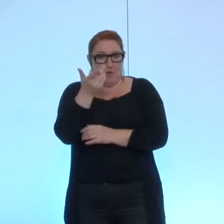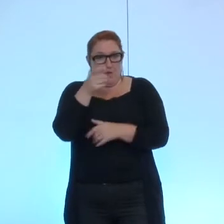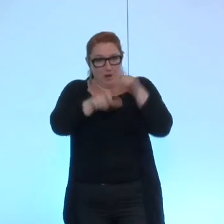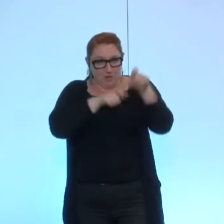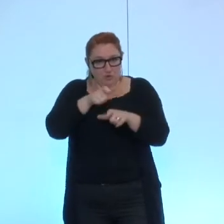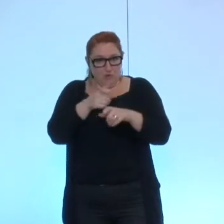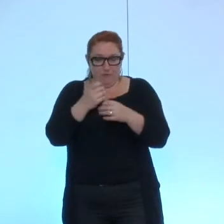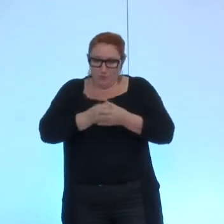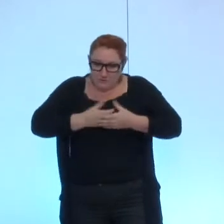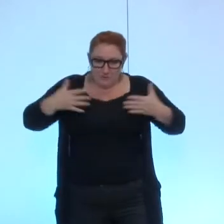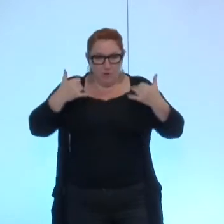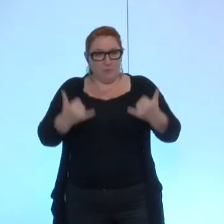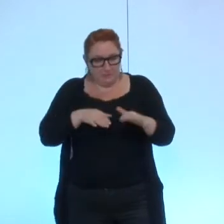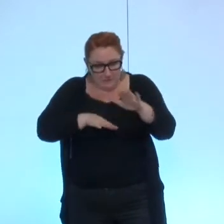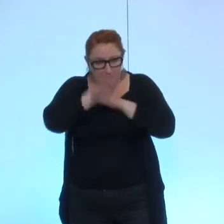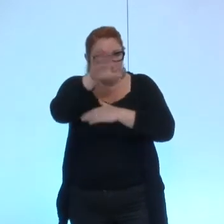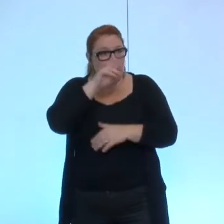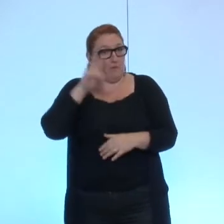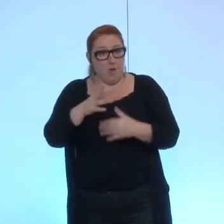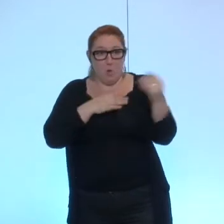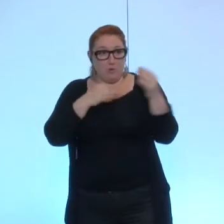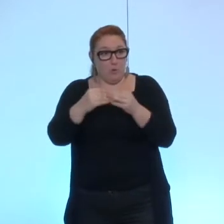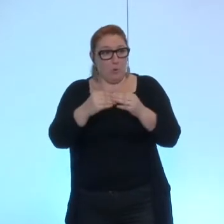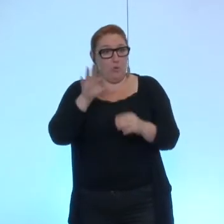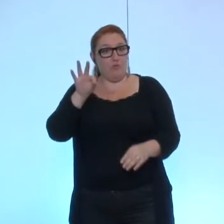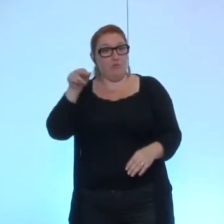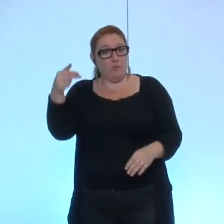heureux de voir que là vous appliquez tout à fait une idée du Front National